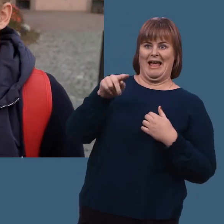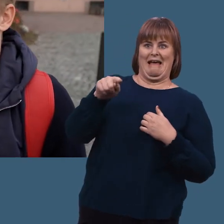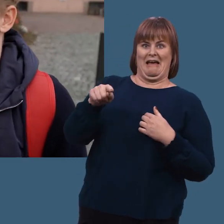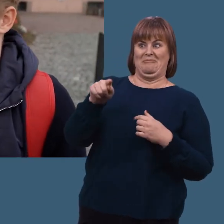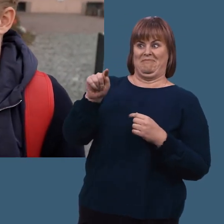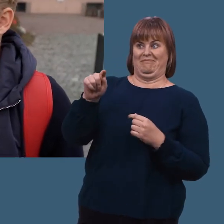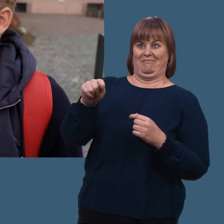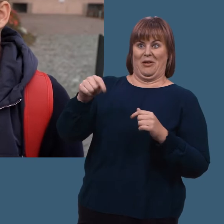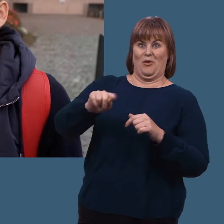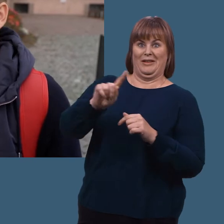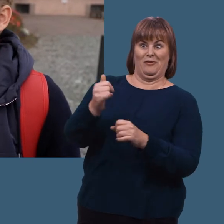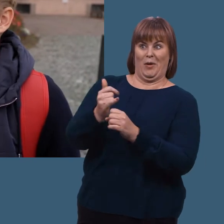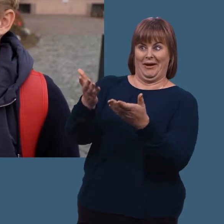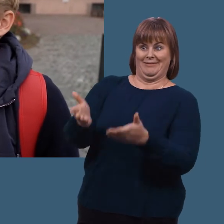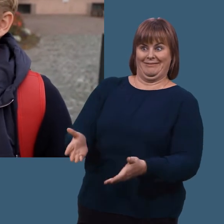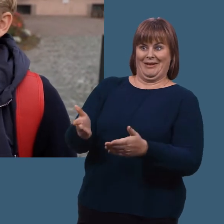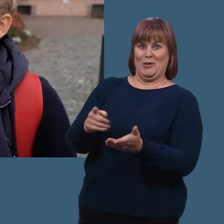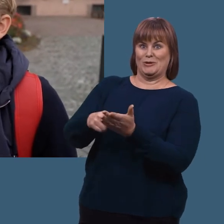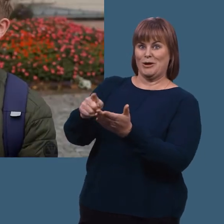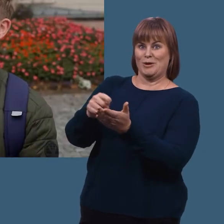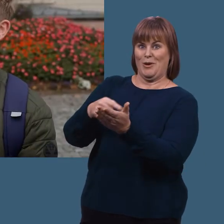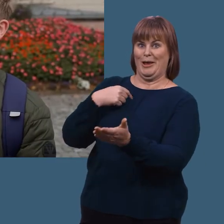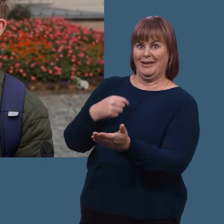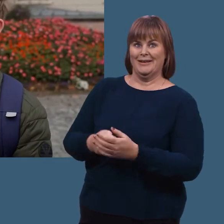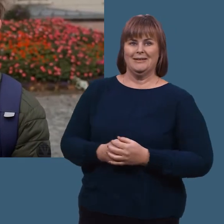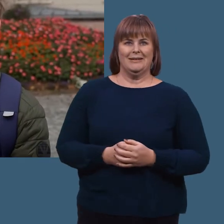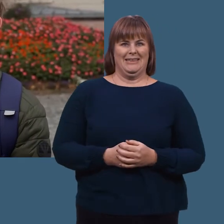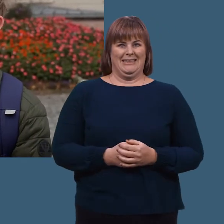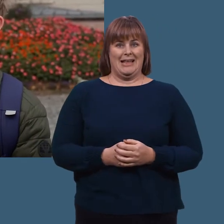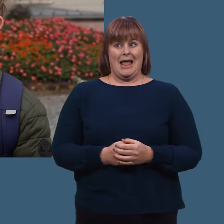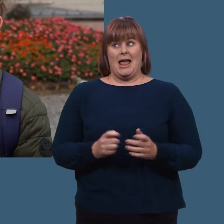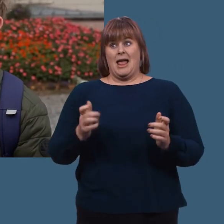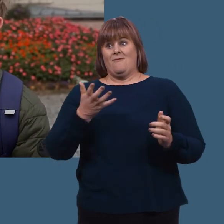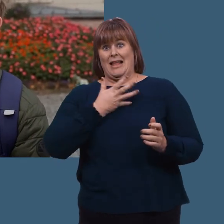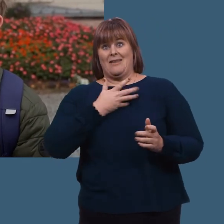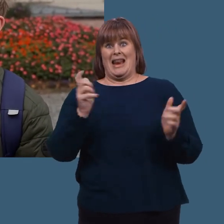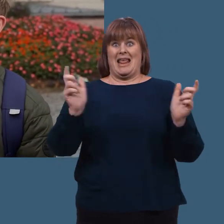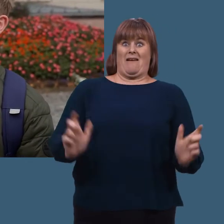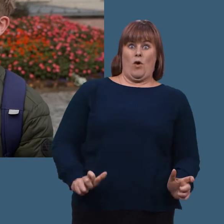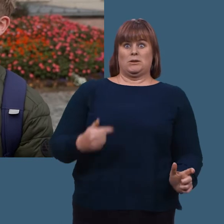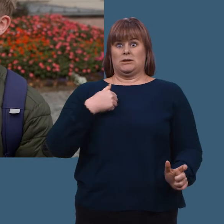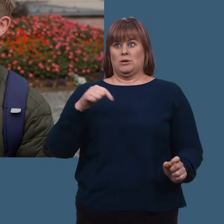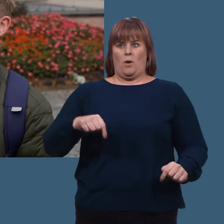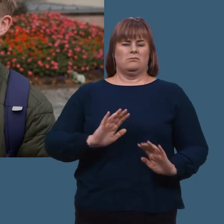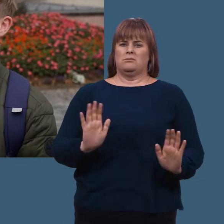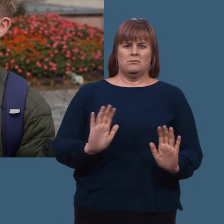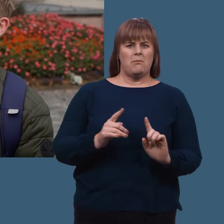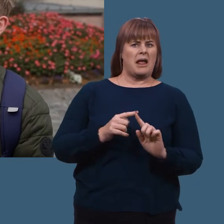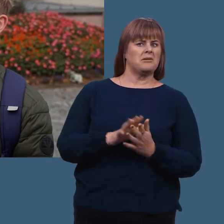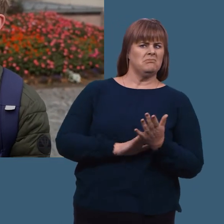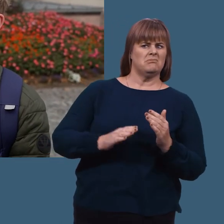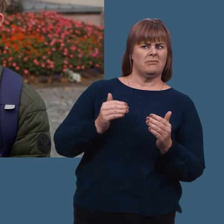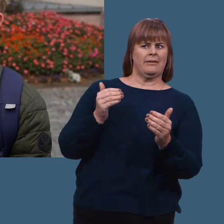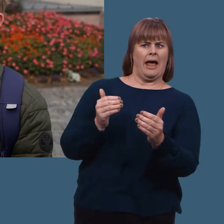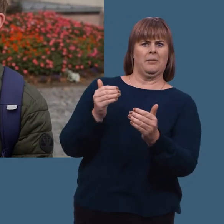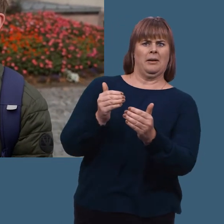se hvordan han holder for tiden og stiller noen spørsmål. Jeg er ikke sånn veldig nervøs akkurat nå, men jeg tipper hvordan det